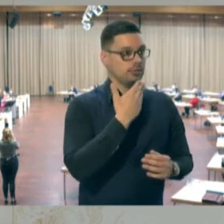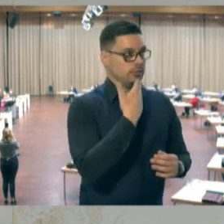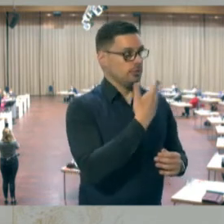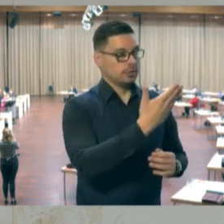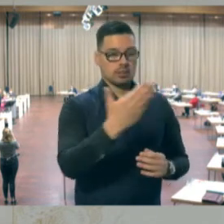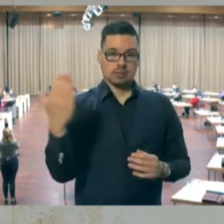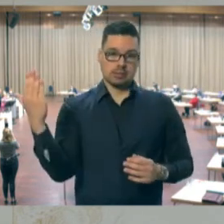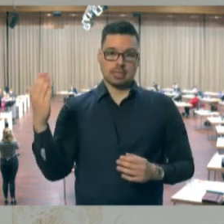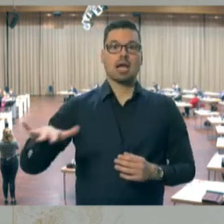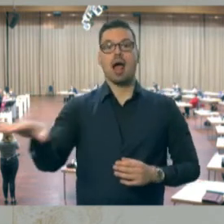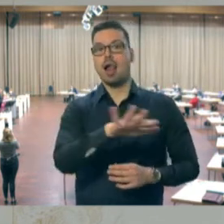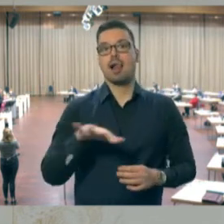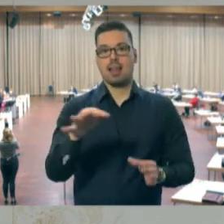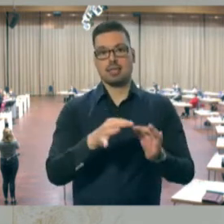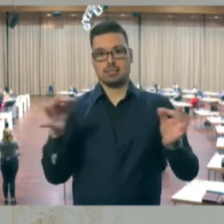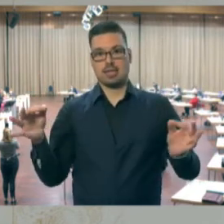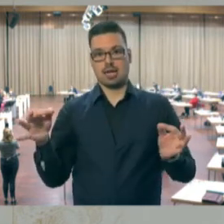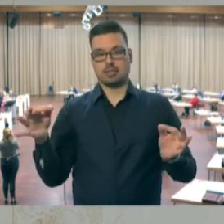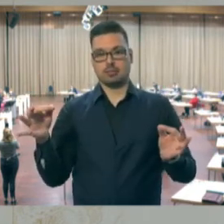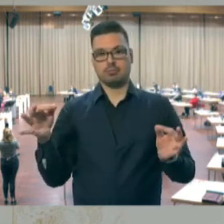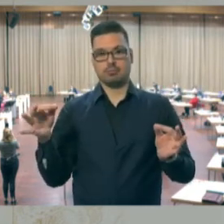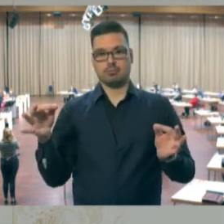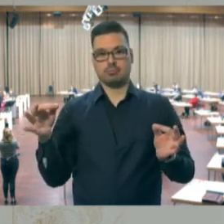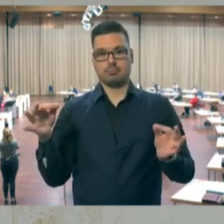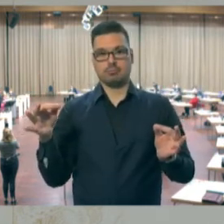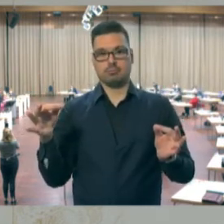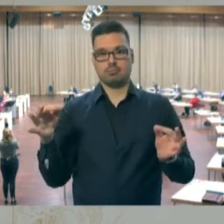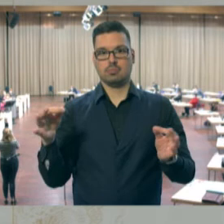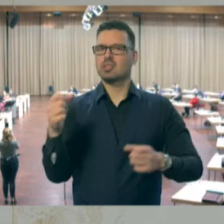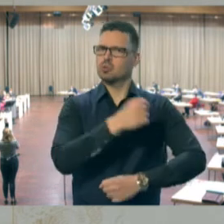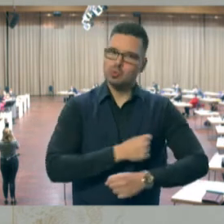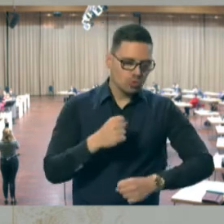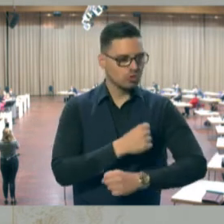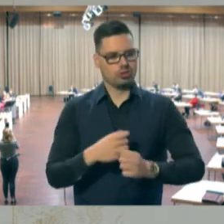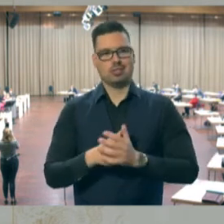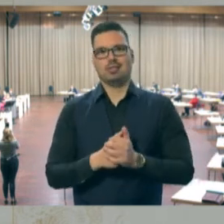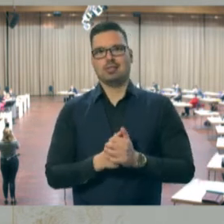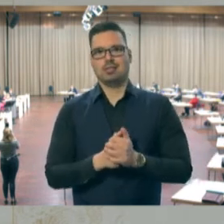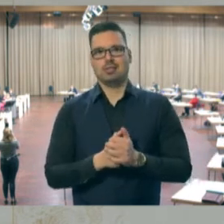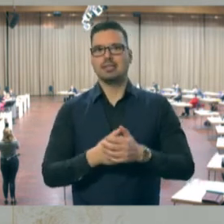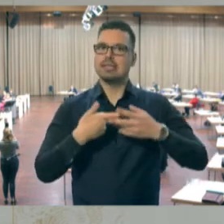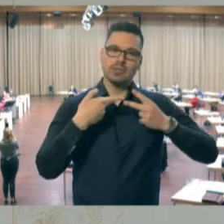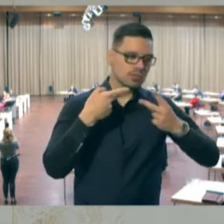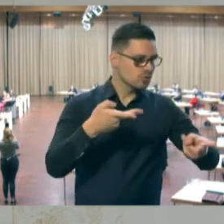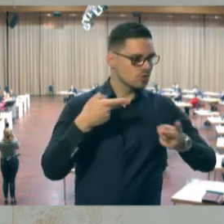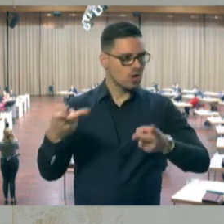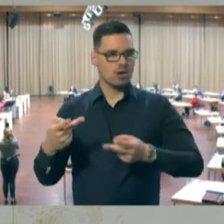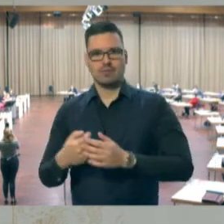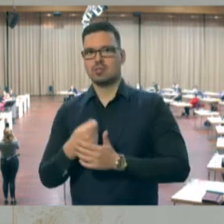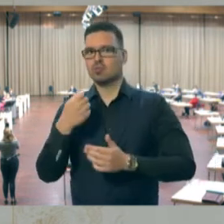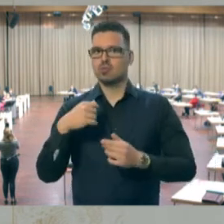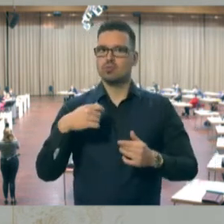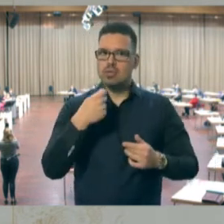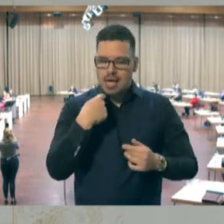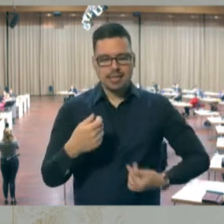im Landtag, an der Wache, in der Küche, dem Service in unserem Casino und